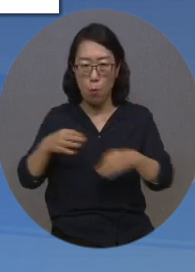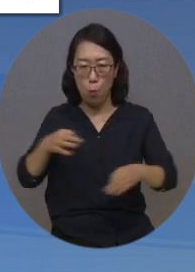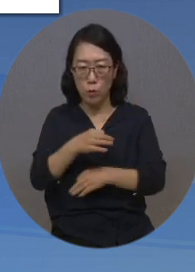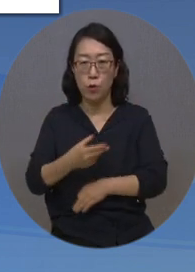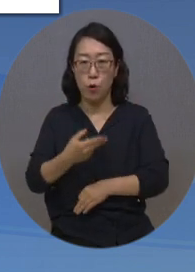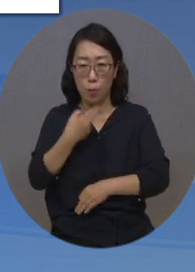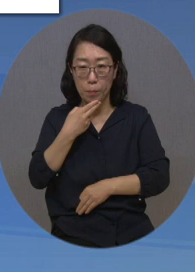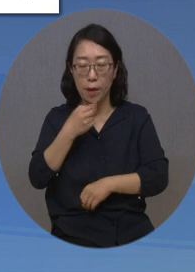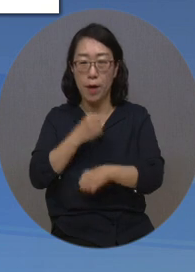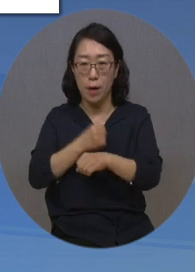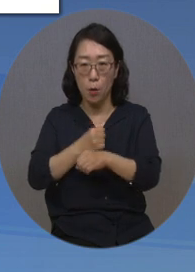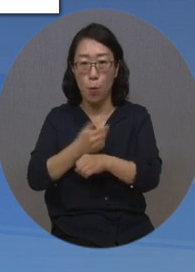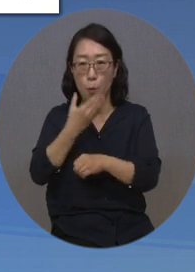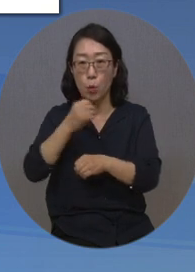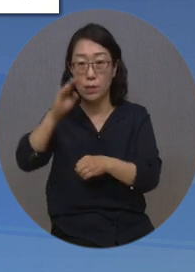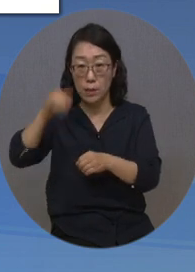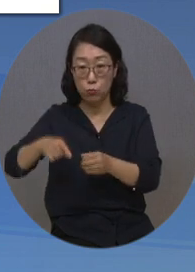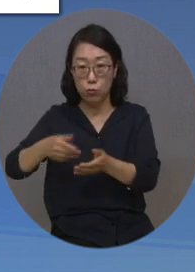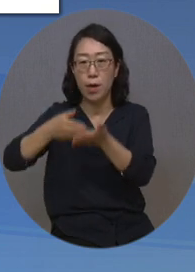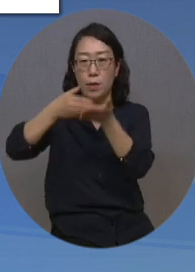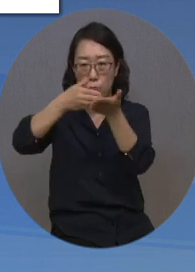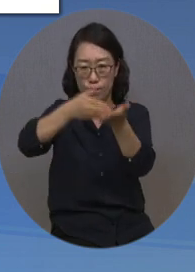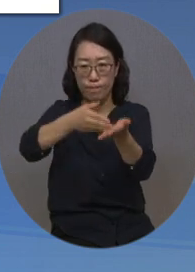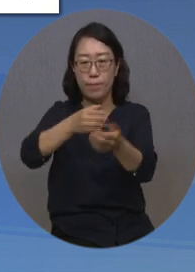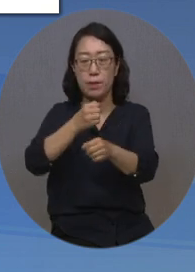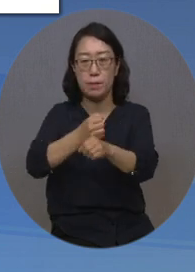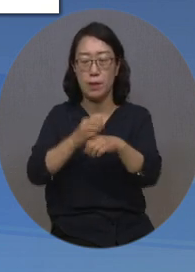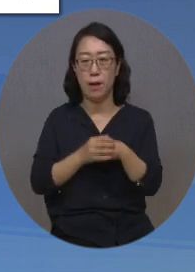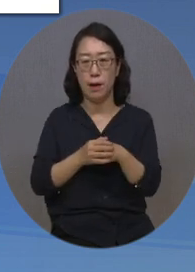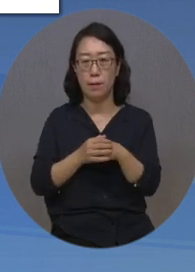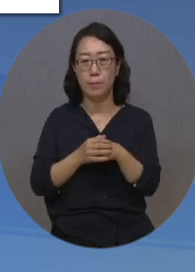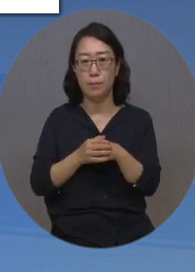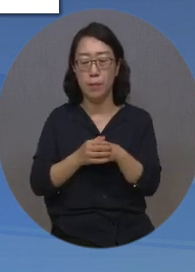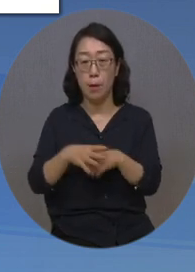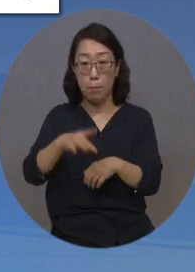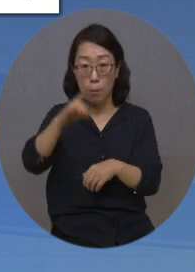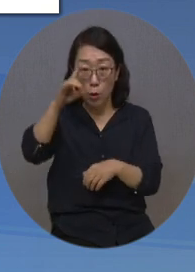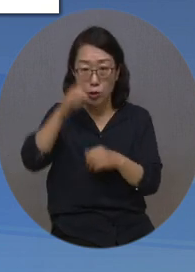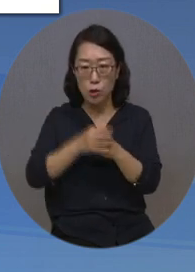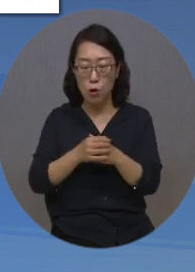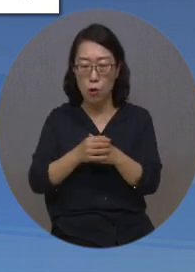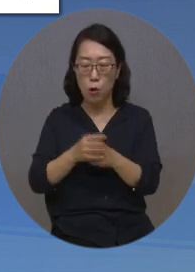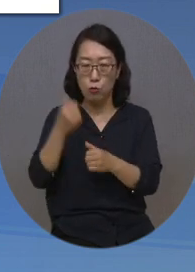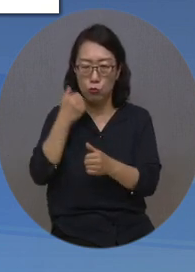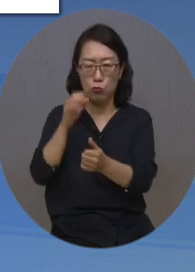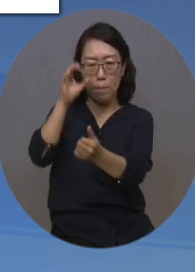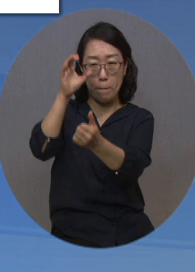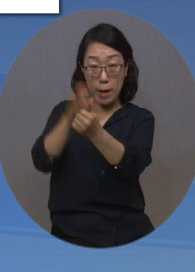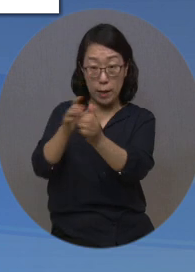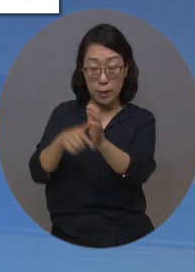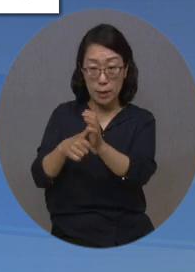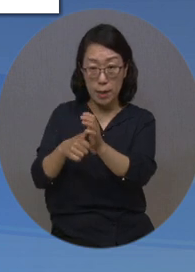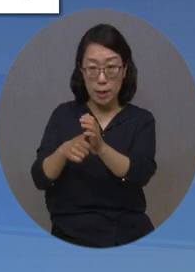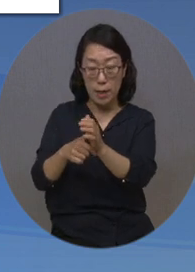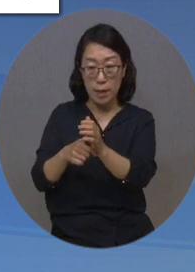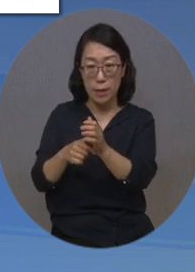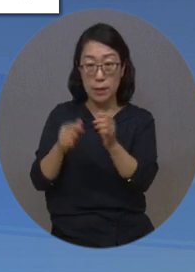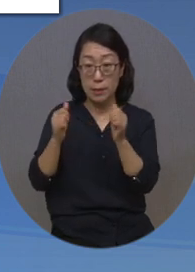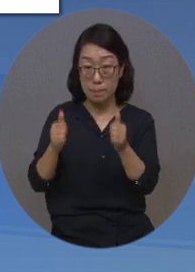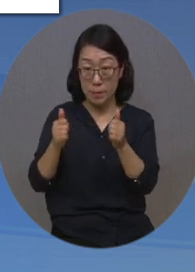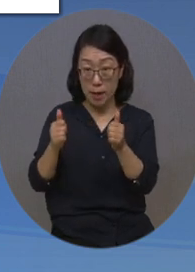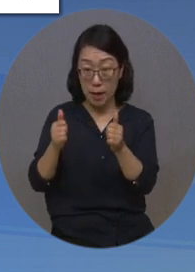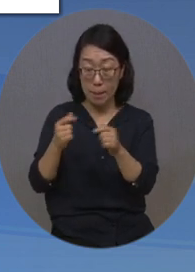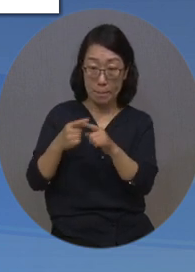개선을 보건복지부에 권고했다고 밝혔습니다. 먼저 수탁자 선정을 위한 심사위원회의 외부위원